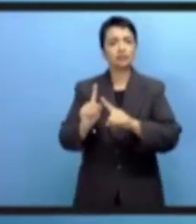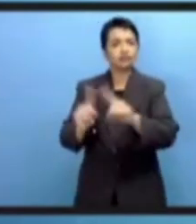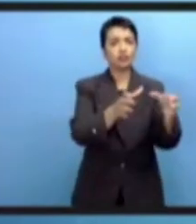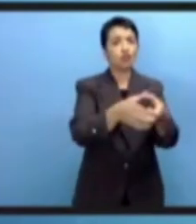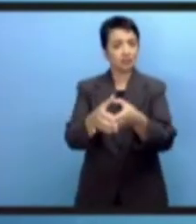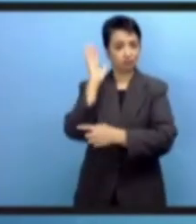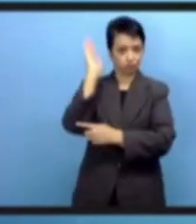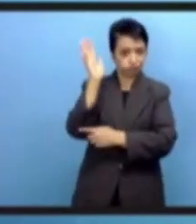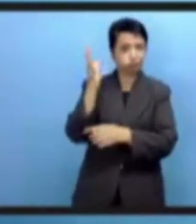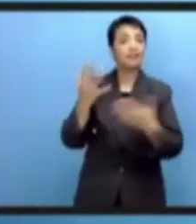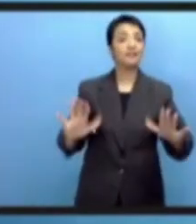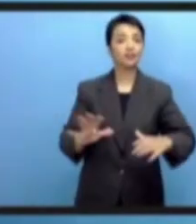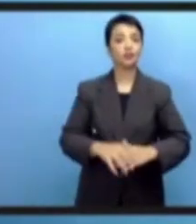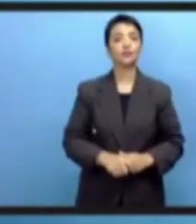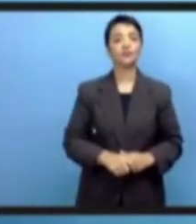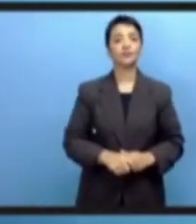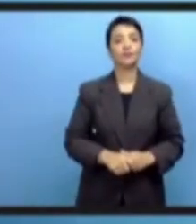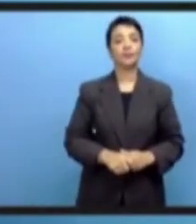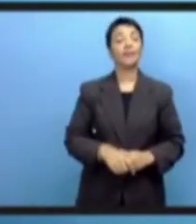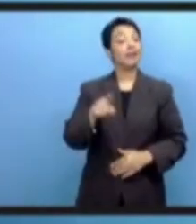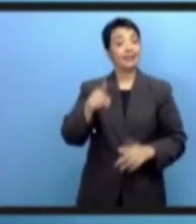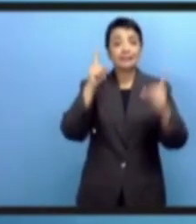процессах на всех уровнях.